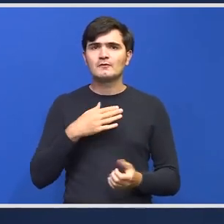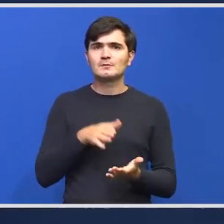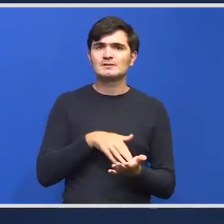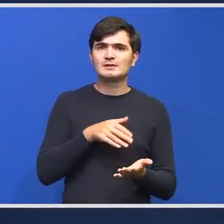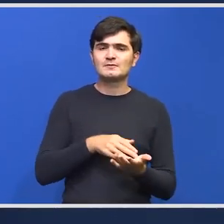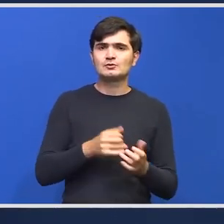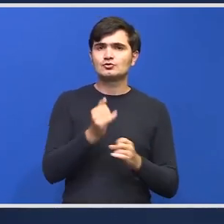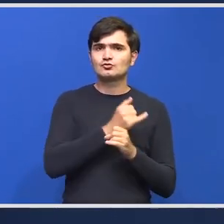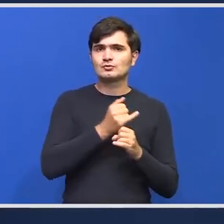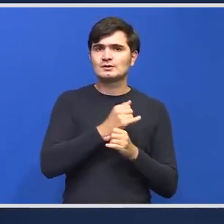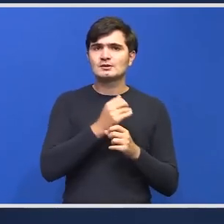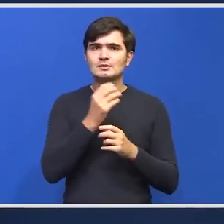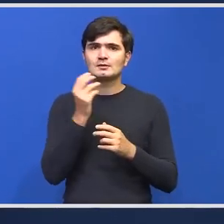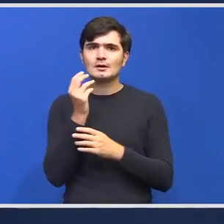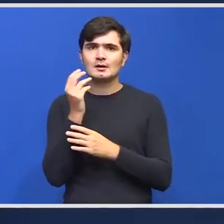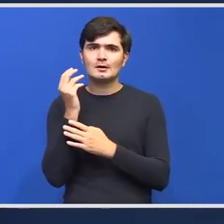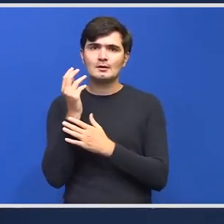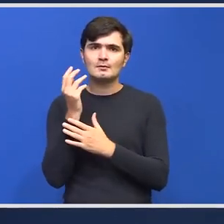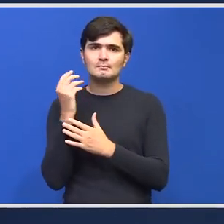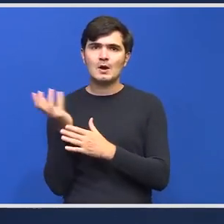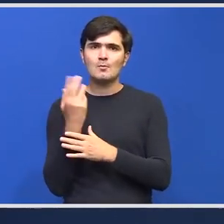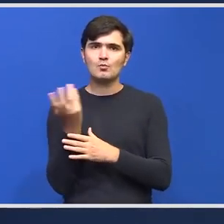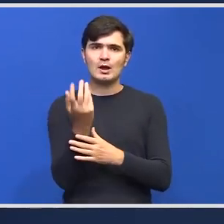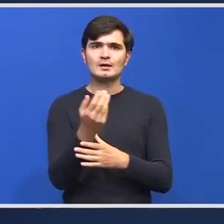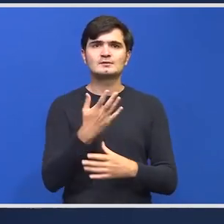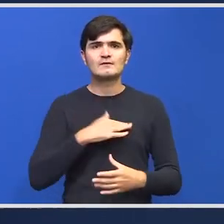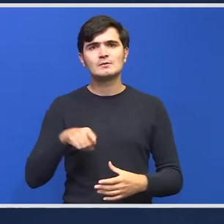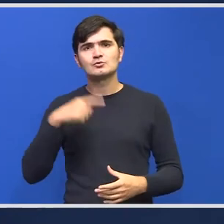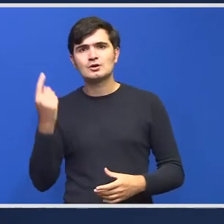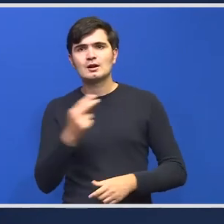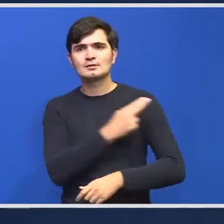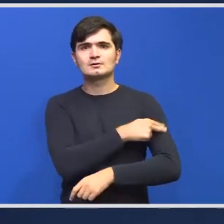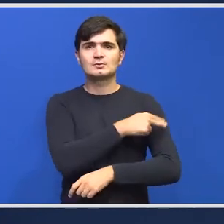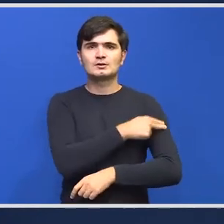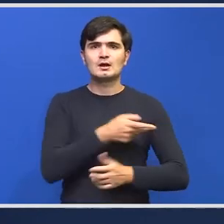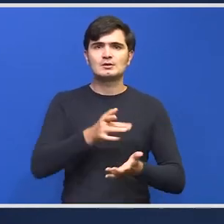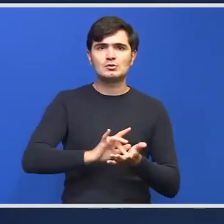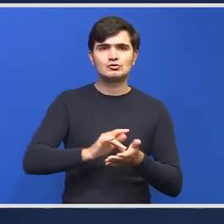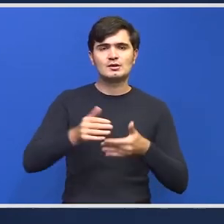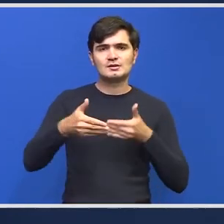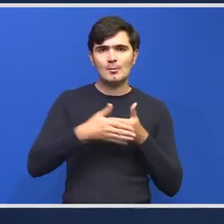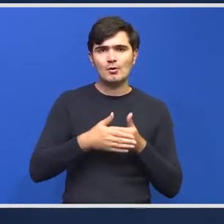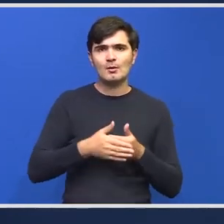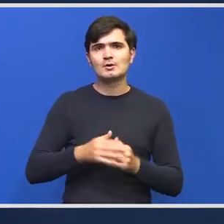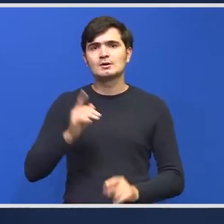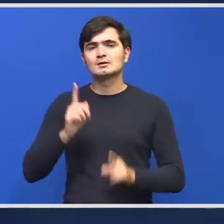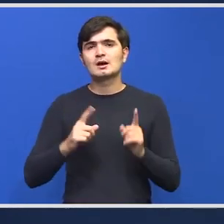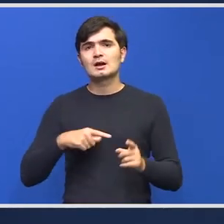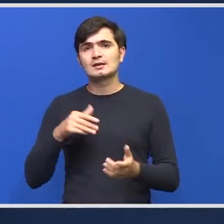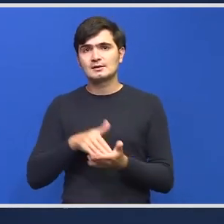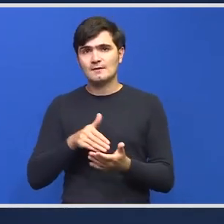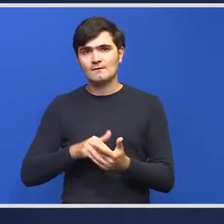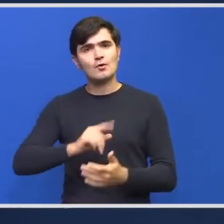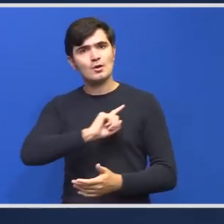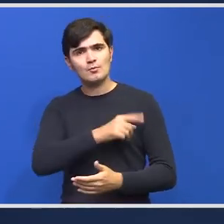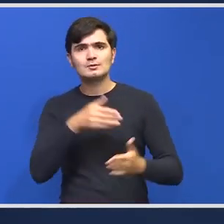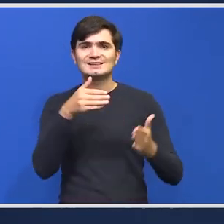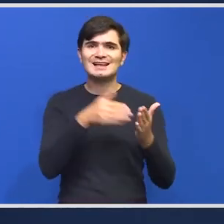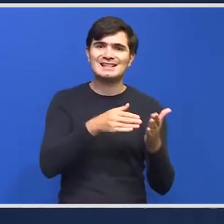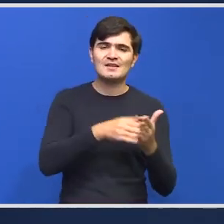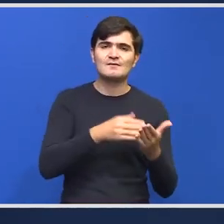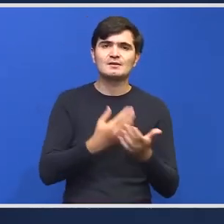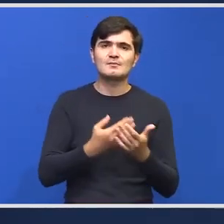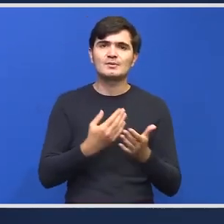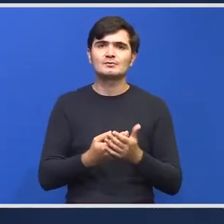județene de ambulanță avem alte spitale de urgență în apropiere la nevoie vor putea interveni astfel